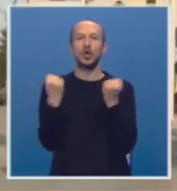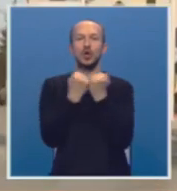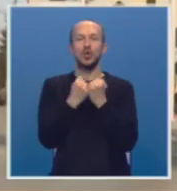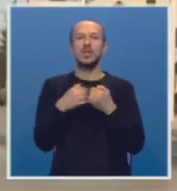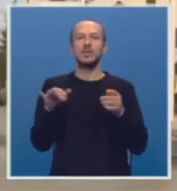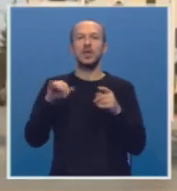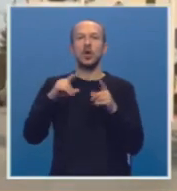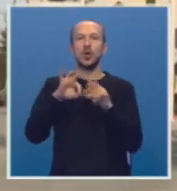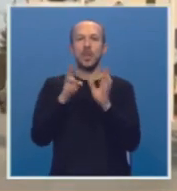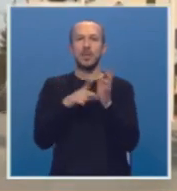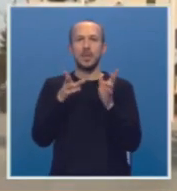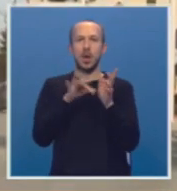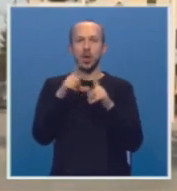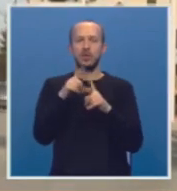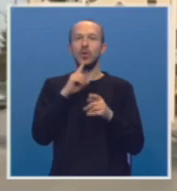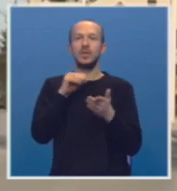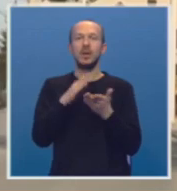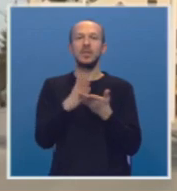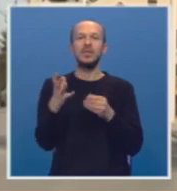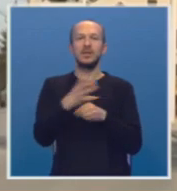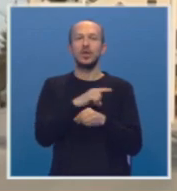škole Sveti Roman Melod, koja bi trebala biti završena do aprila.